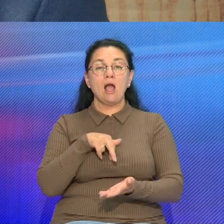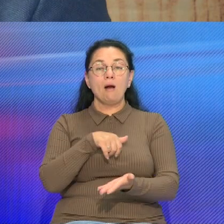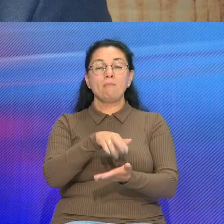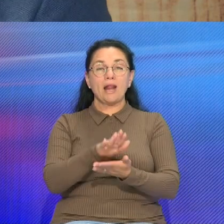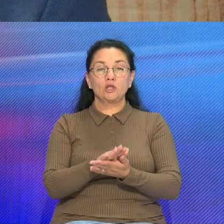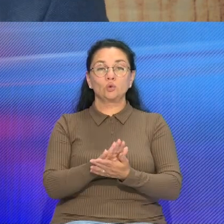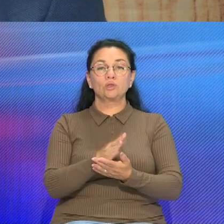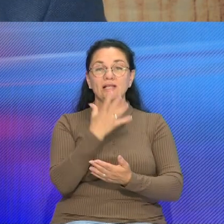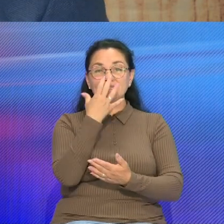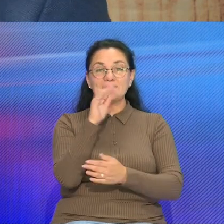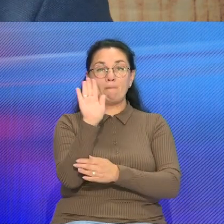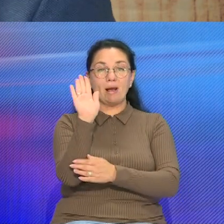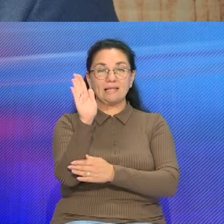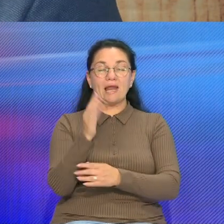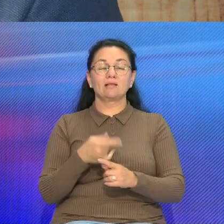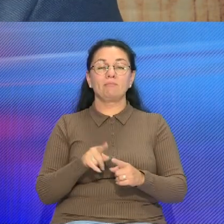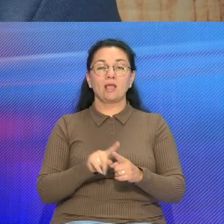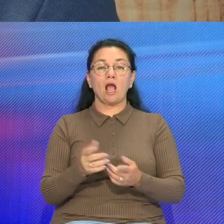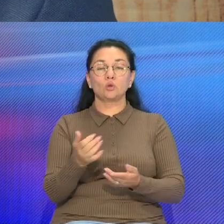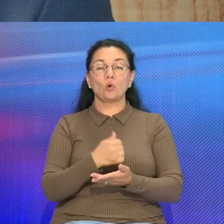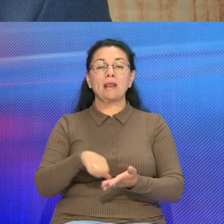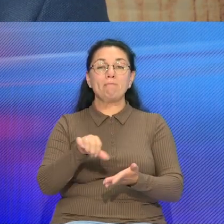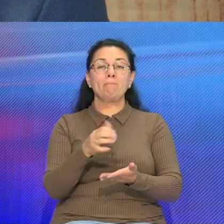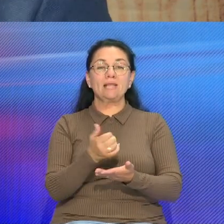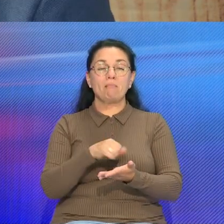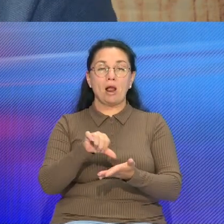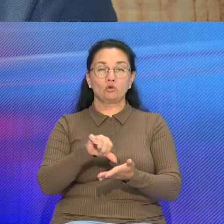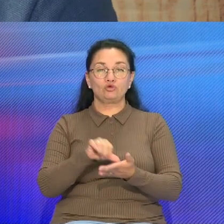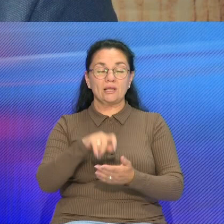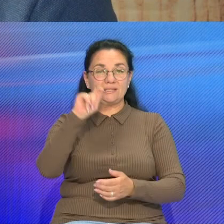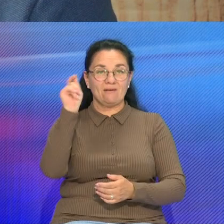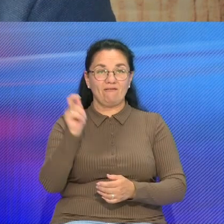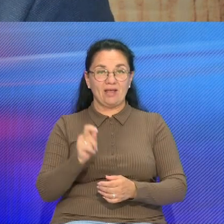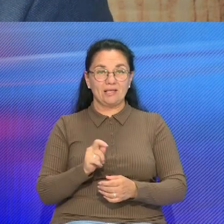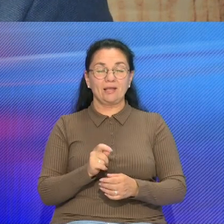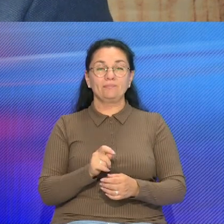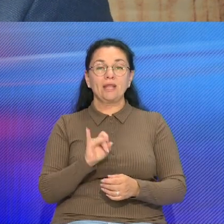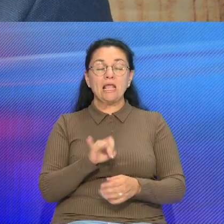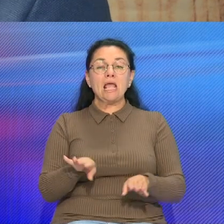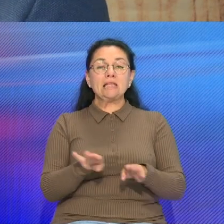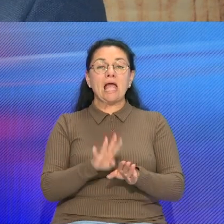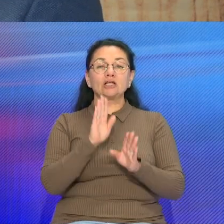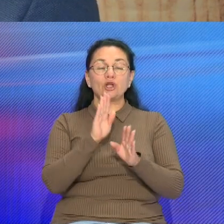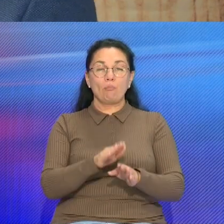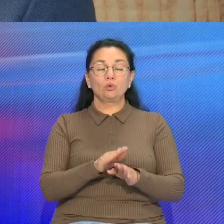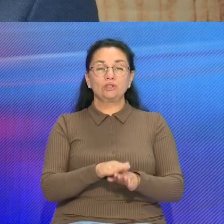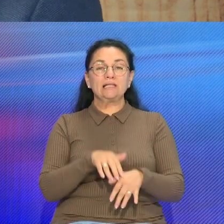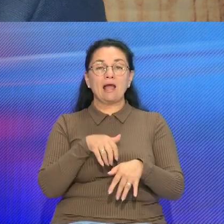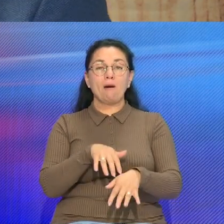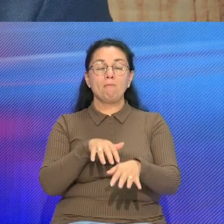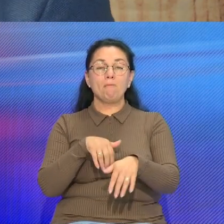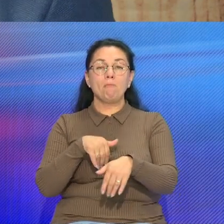родственников, которые принимали участие в Великой Отечественной войне Также состоится марш-парад всех